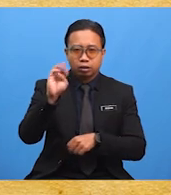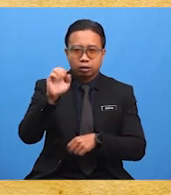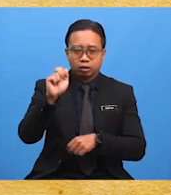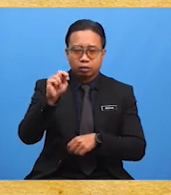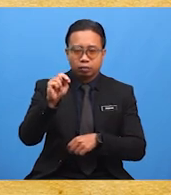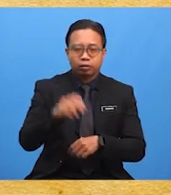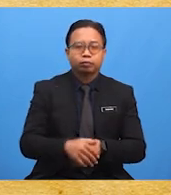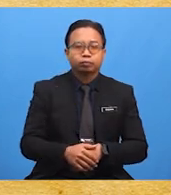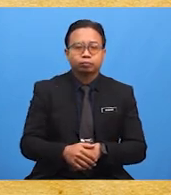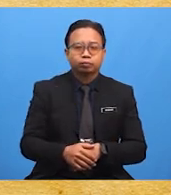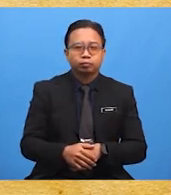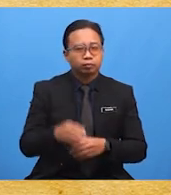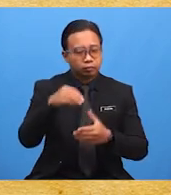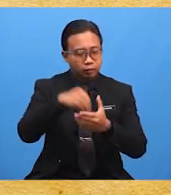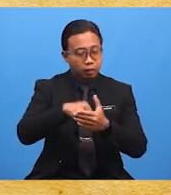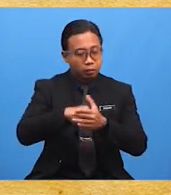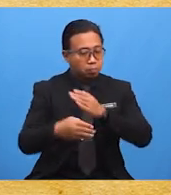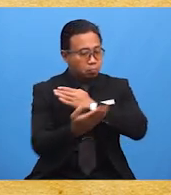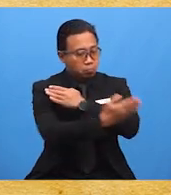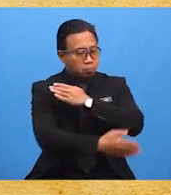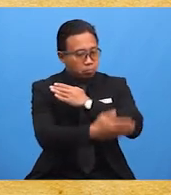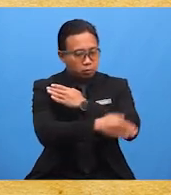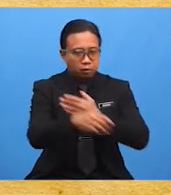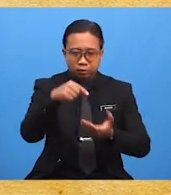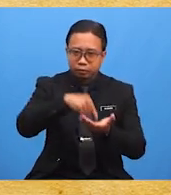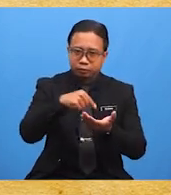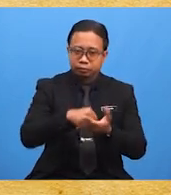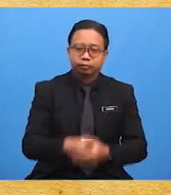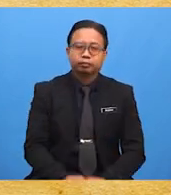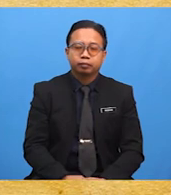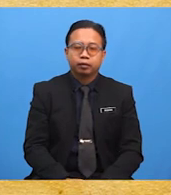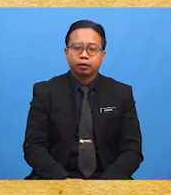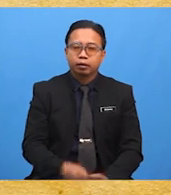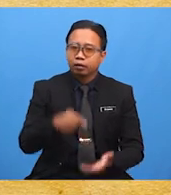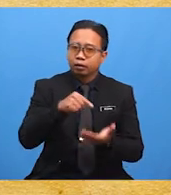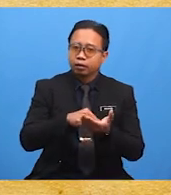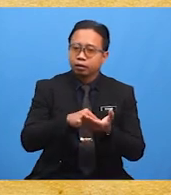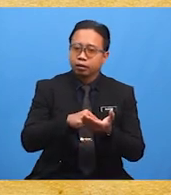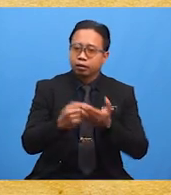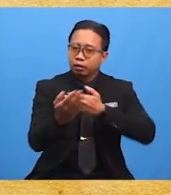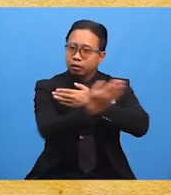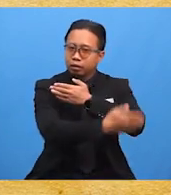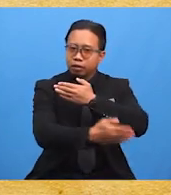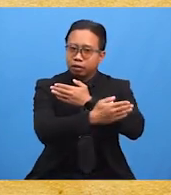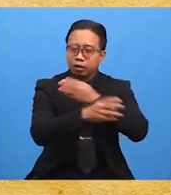keharmonian terus dikecapi di negara ini. Inilah nilai kewaganegaraan yang harus